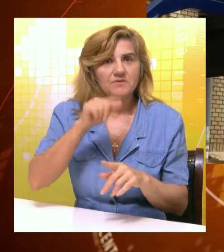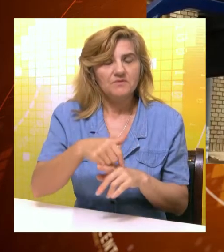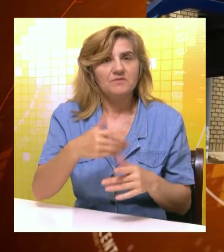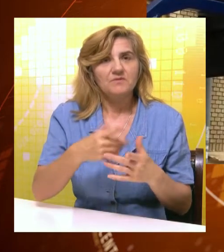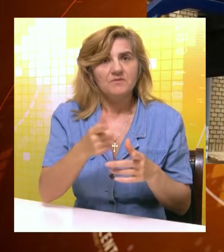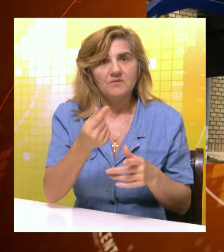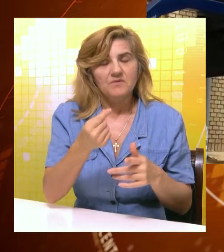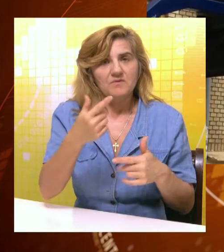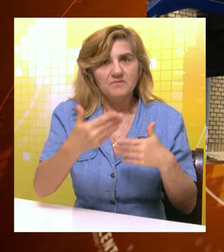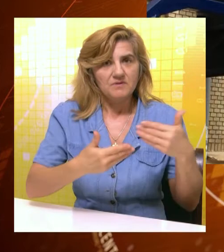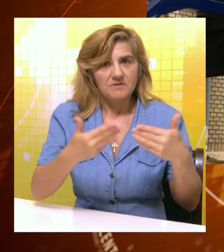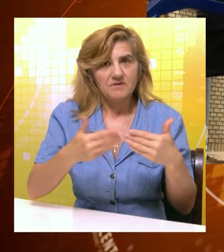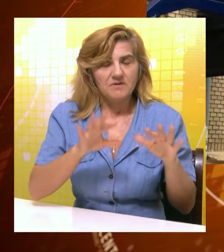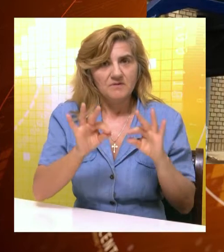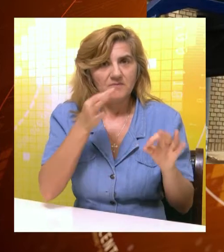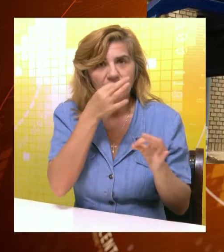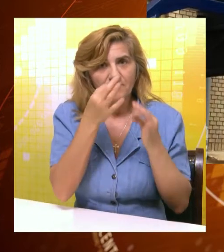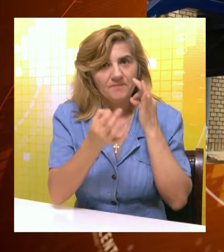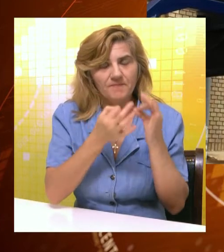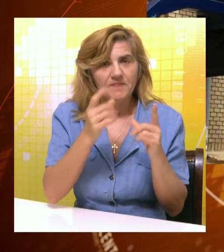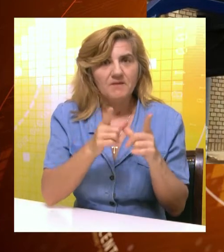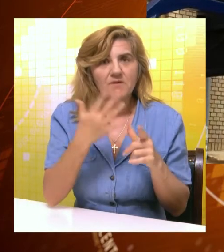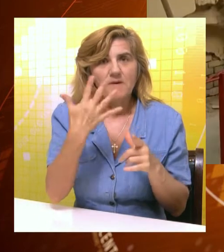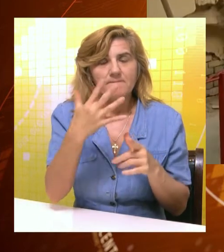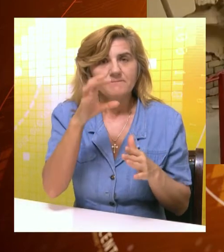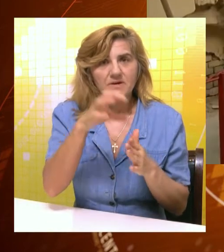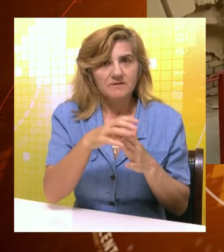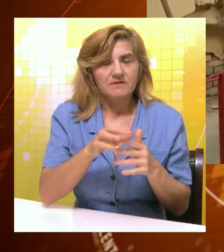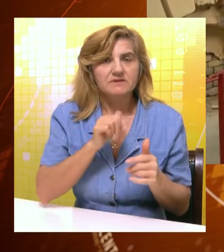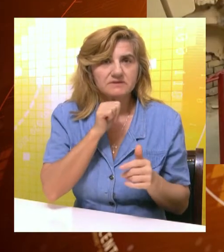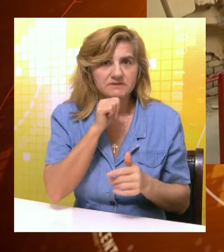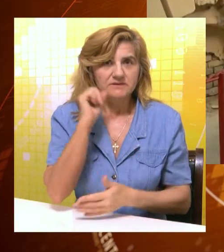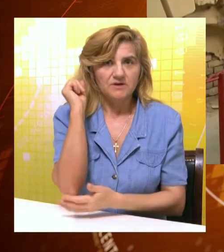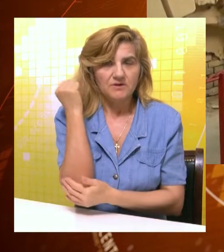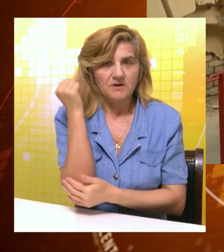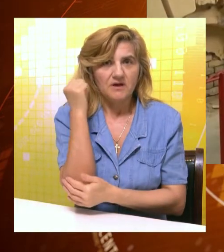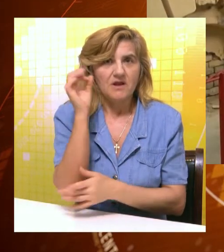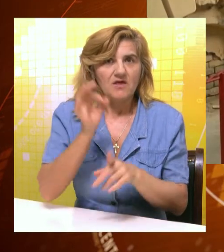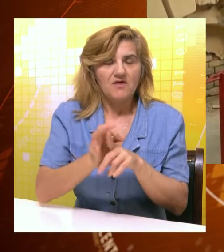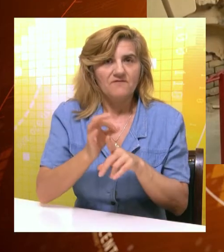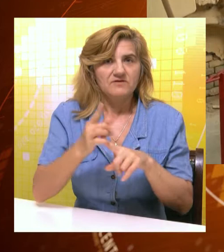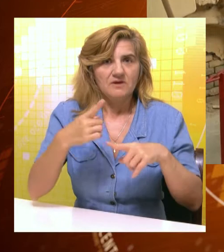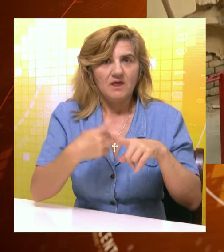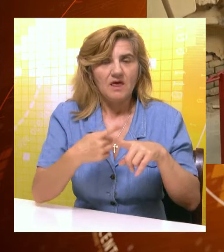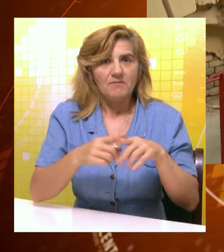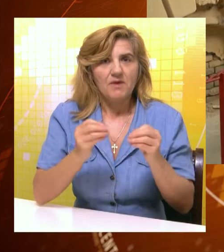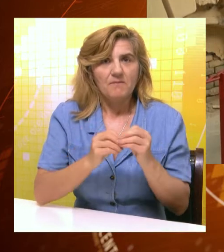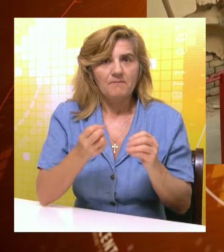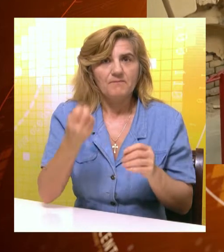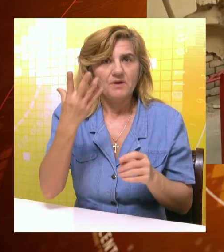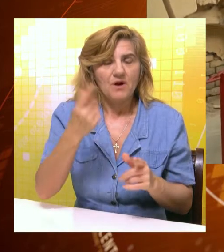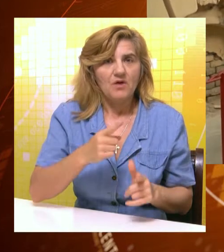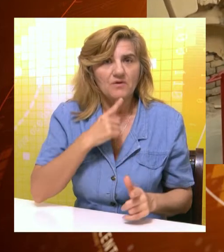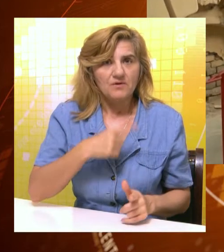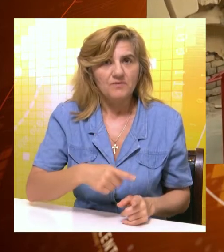sledi polaganje kombinovanog testa koji obuhvata pitanja iz pet oblasti – istorije, geografije, fizike, hemije i biologije.